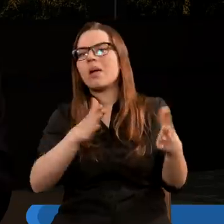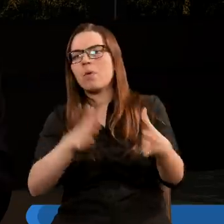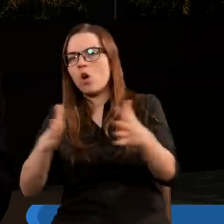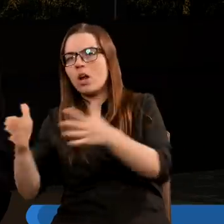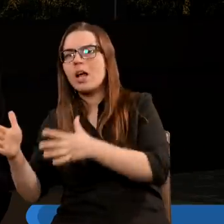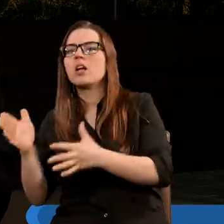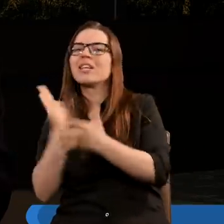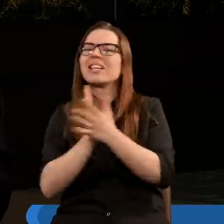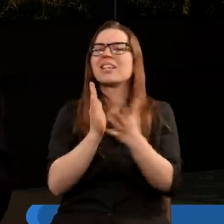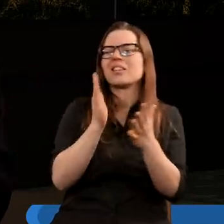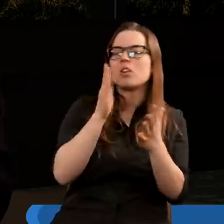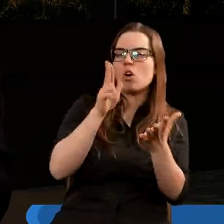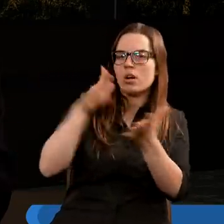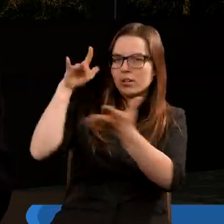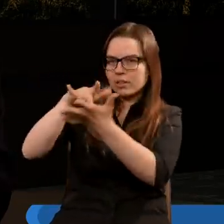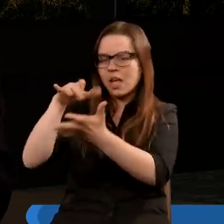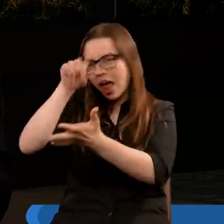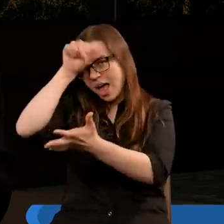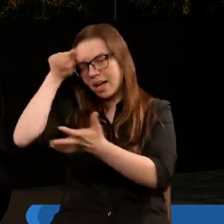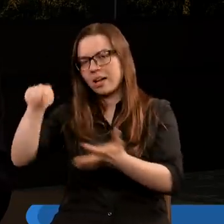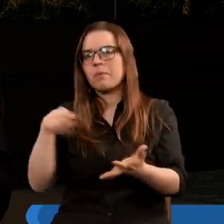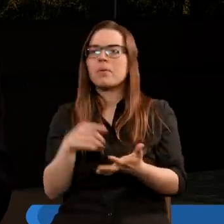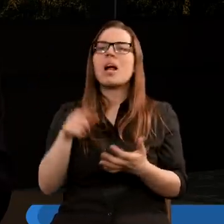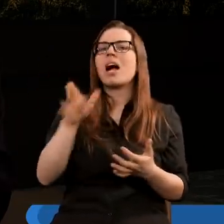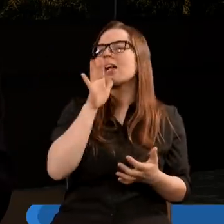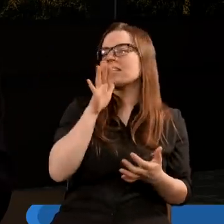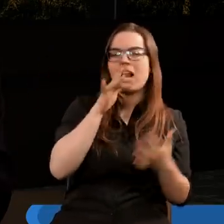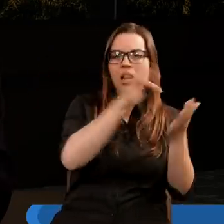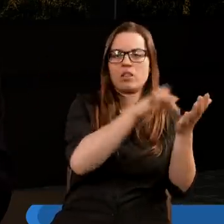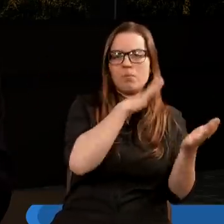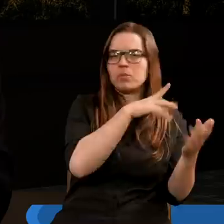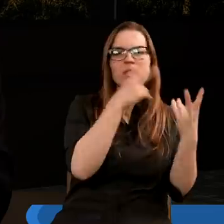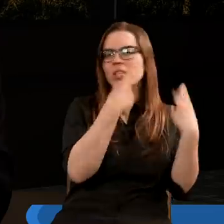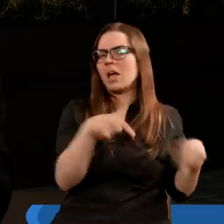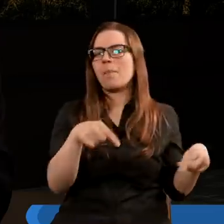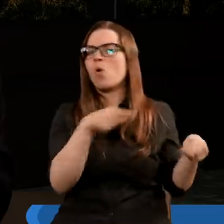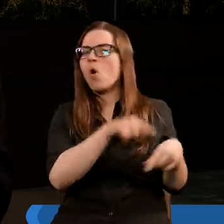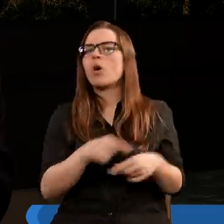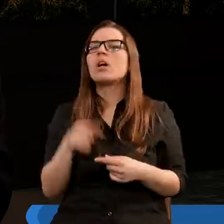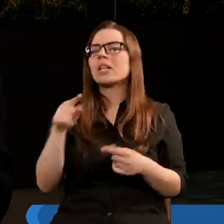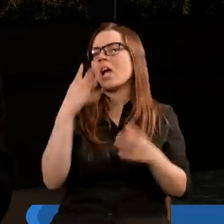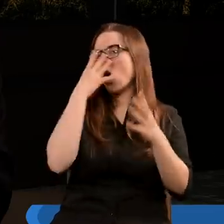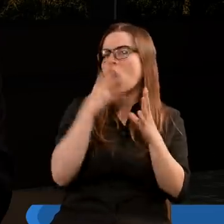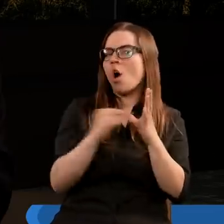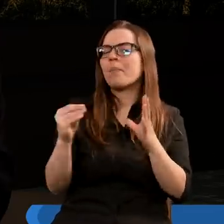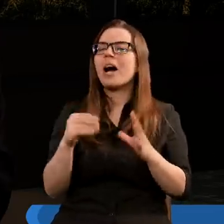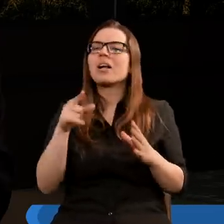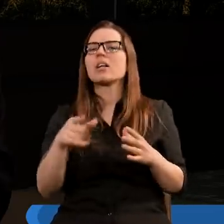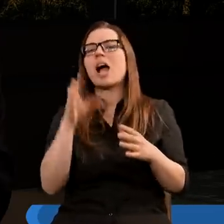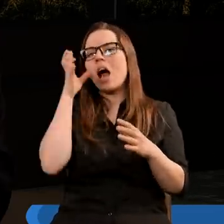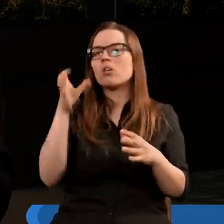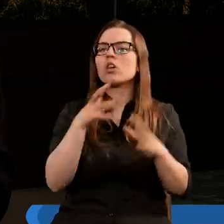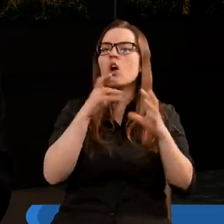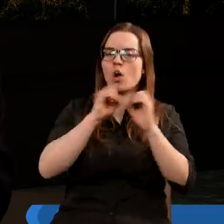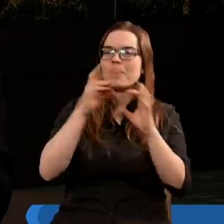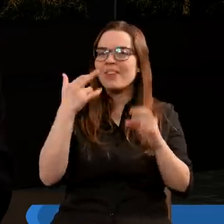skupiły się tylko na Egipcie. Natomiast Izraelici nie byli tym dotknięci. I właśnie z tego obrazu czerpie autor Apokalipsy,